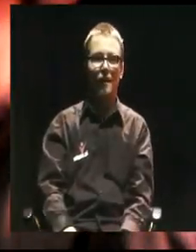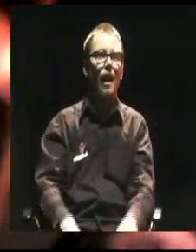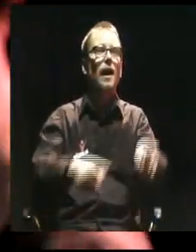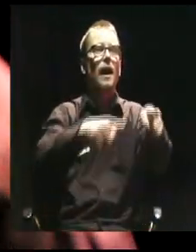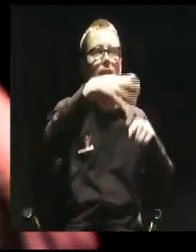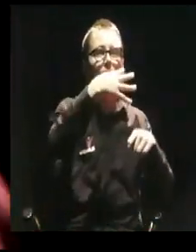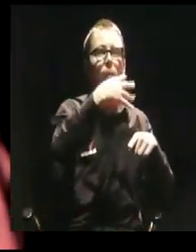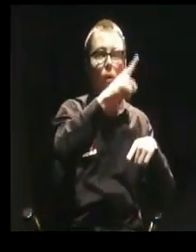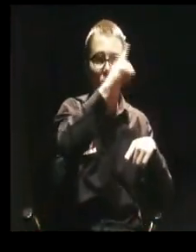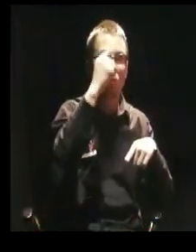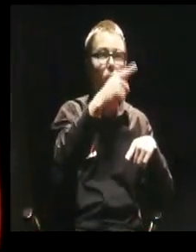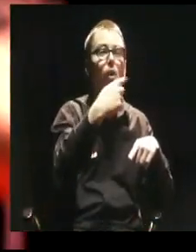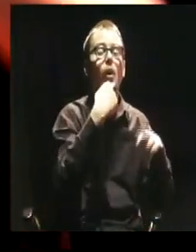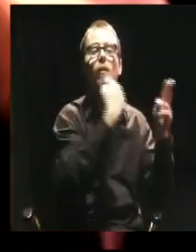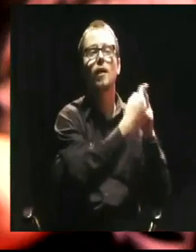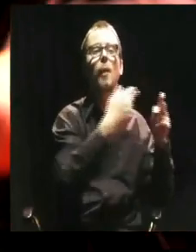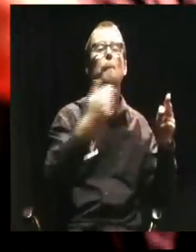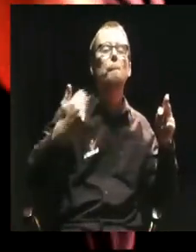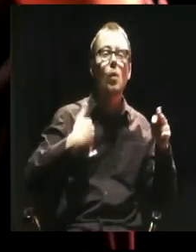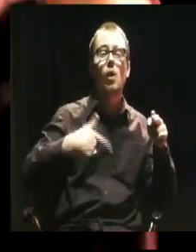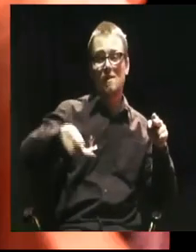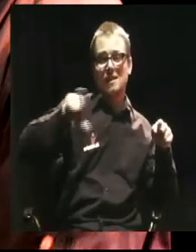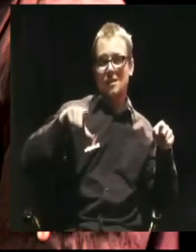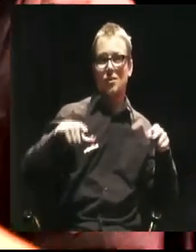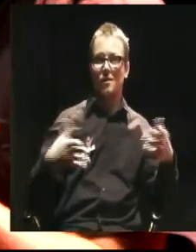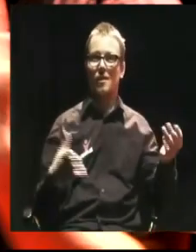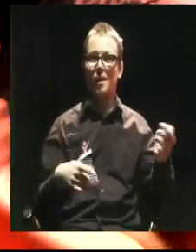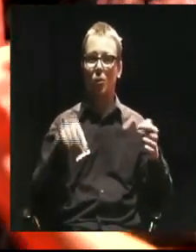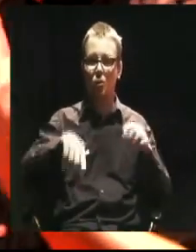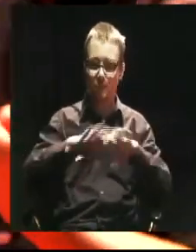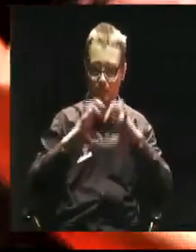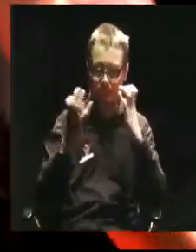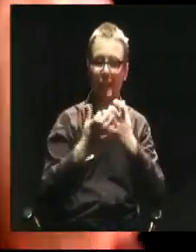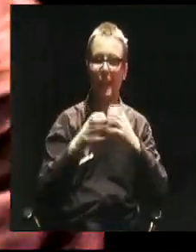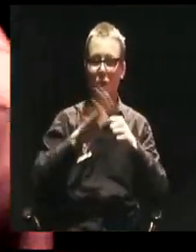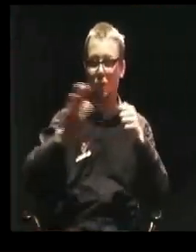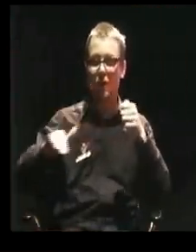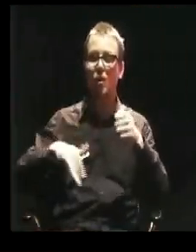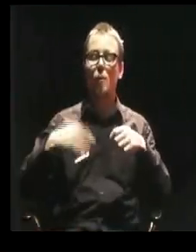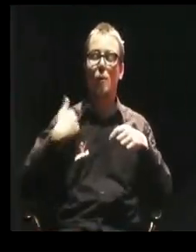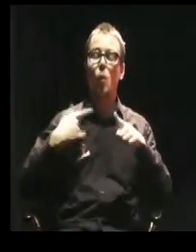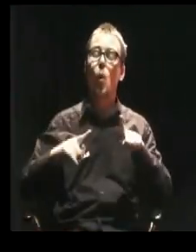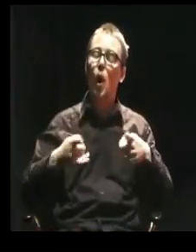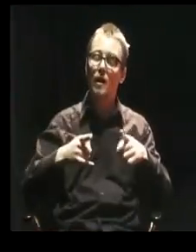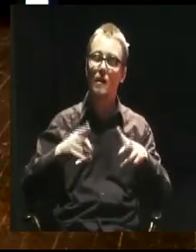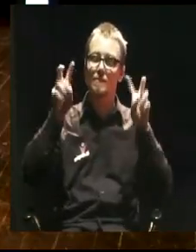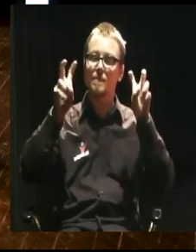W listopadzie. W każdym razie, okej, ale dlaczego nie możemy robić takich eventów? Możemy, tylko